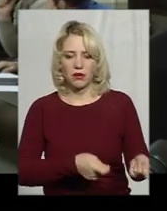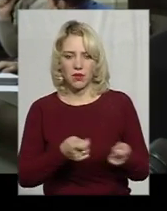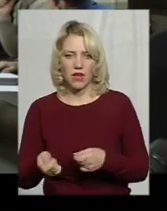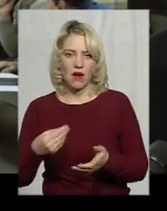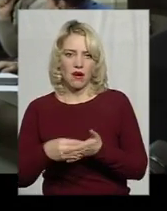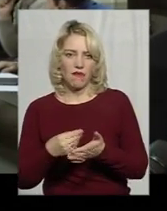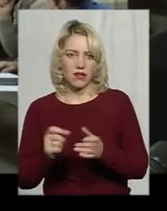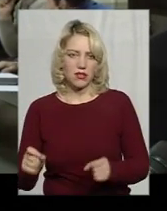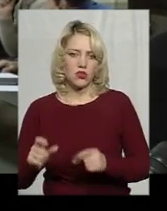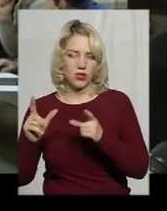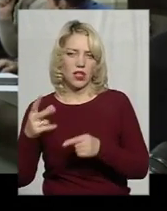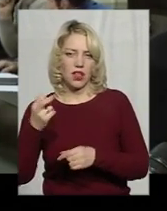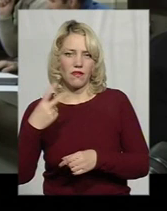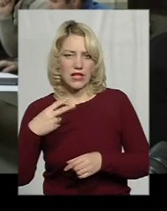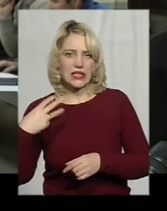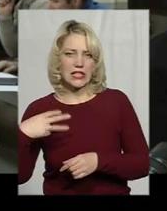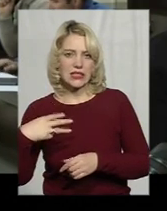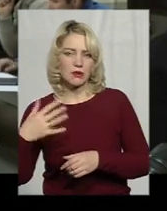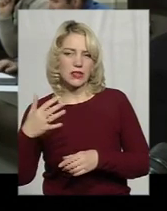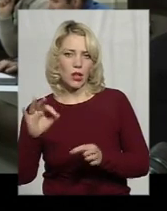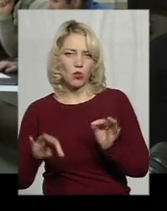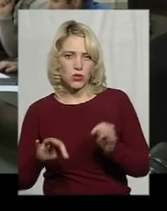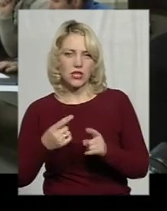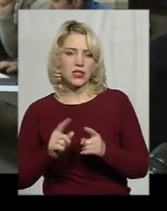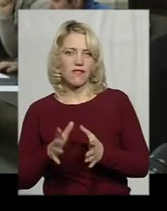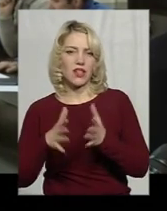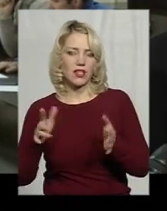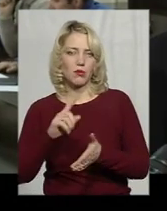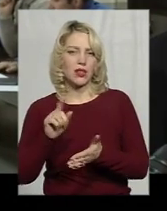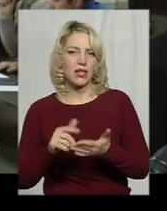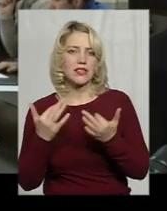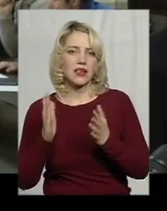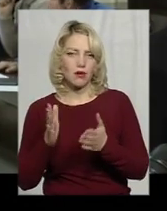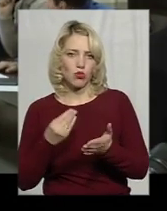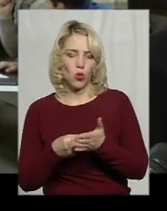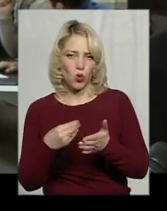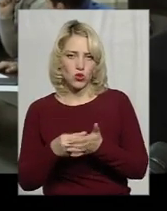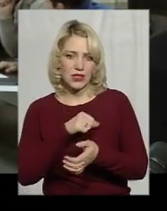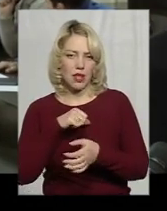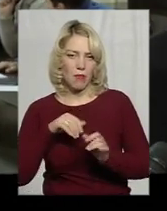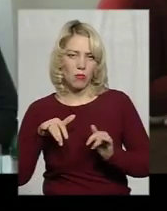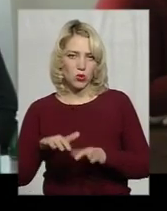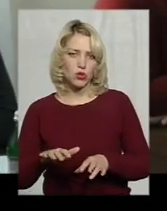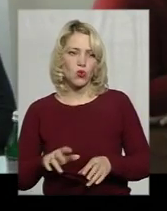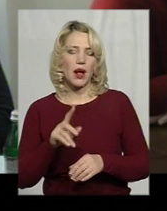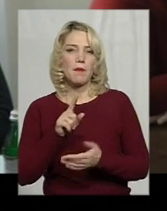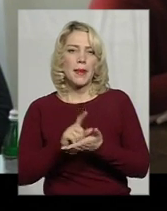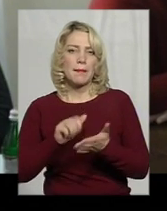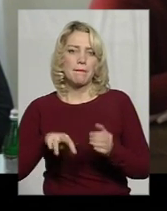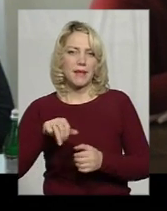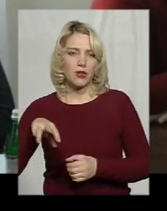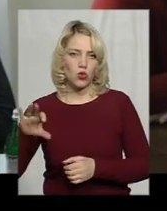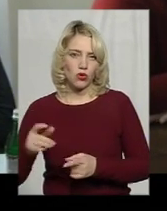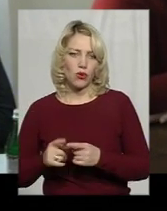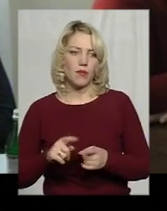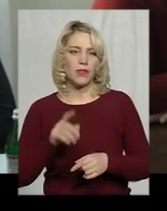50%. І поки що це одне з великих питань, скільки буде коштувати сама процедура розмитнення. Олександр Півторак